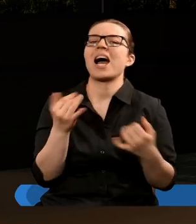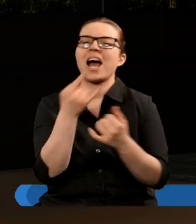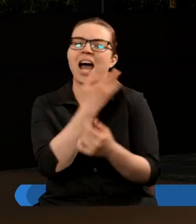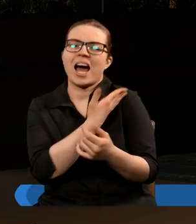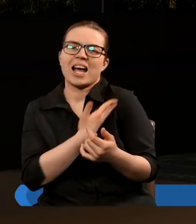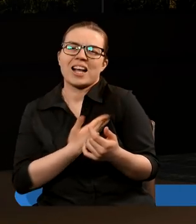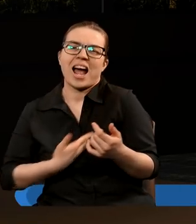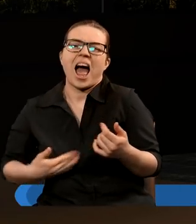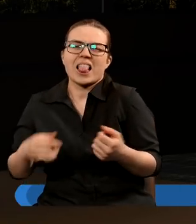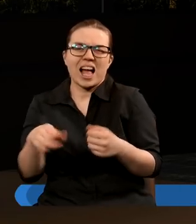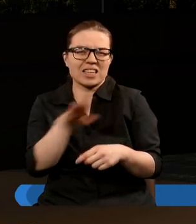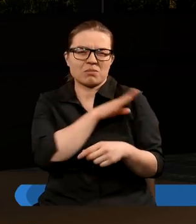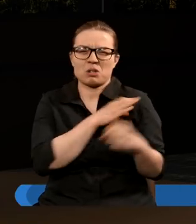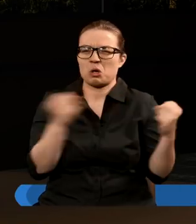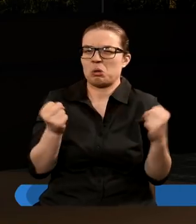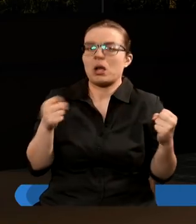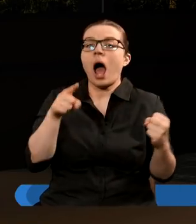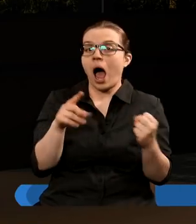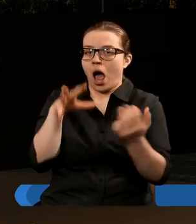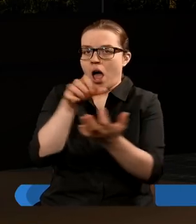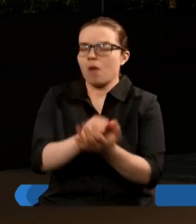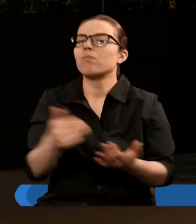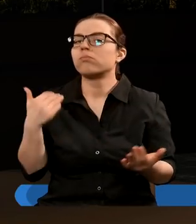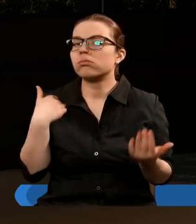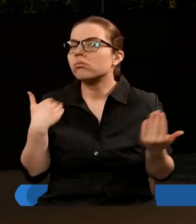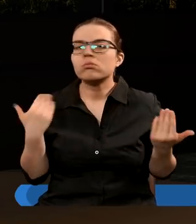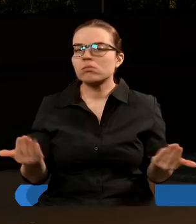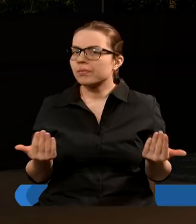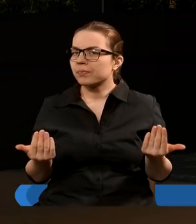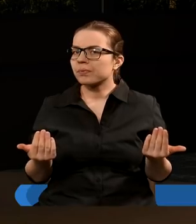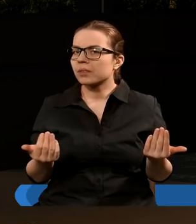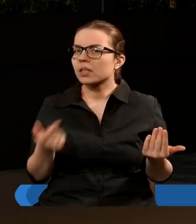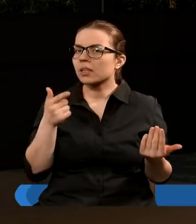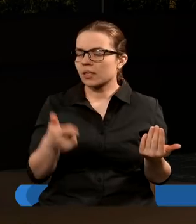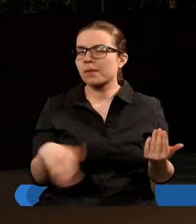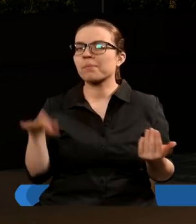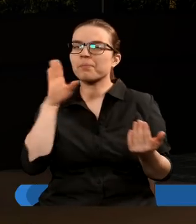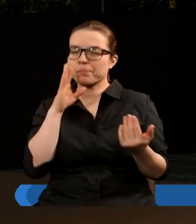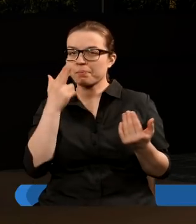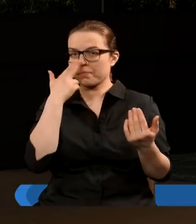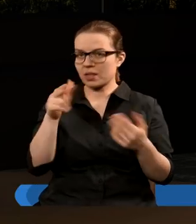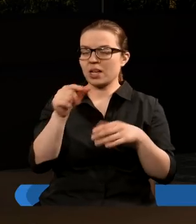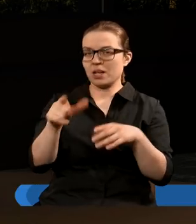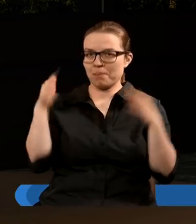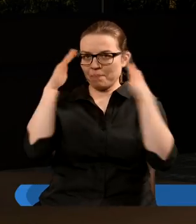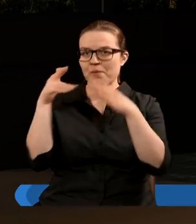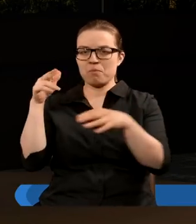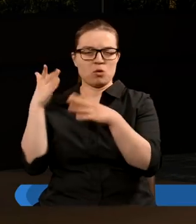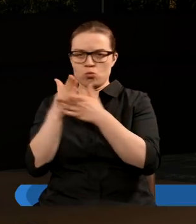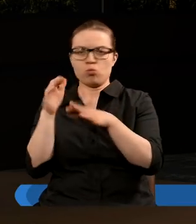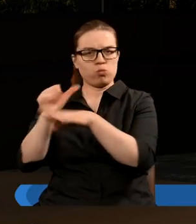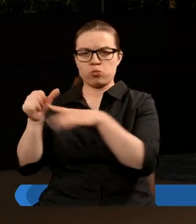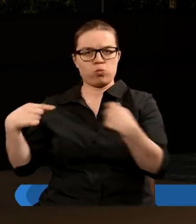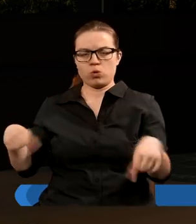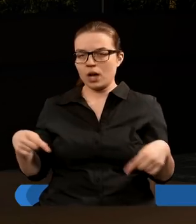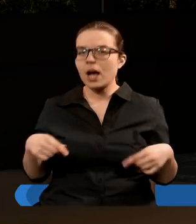jest też napisane, że ta śmiertelna rana została wygojona i tak jak papiectwo przestało istnieć wtedy, ale widzimy,